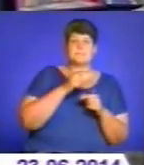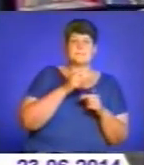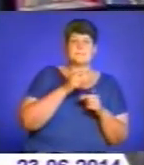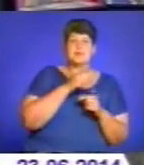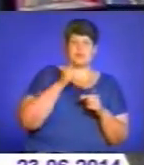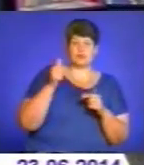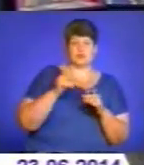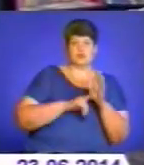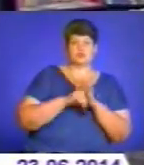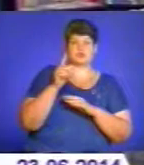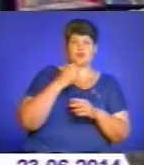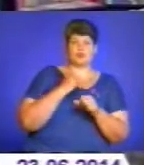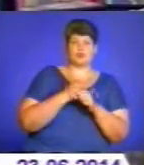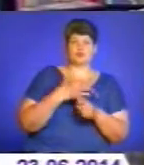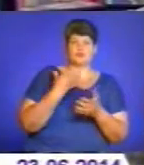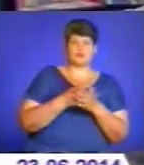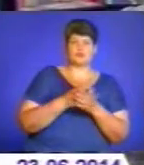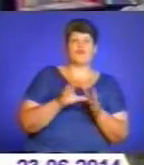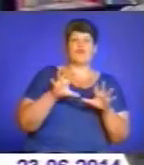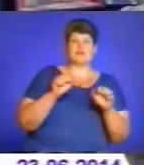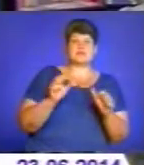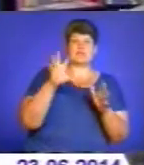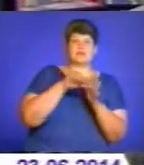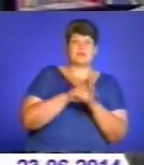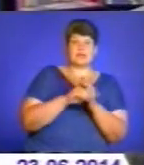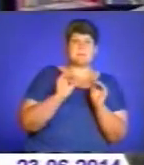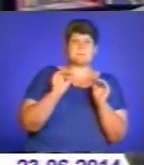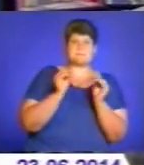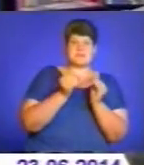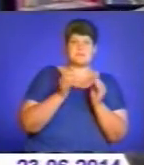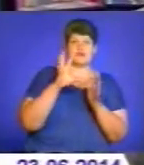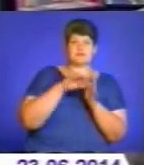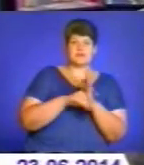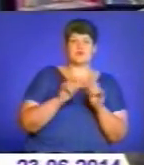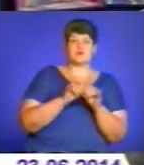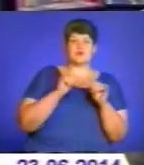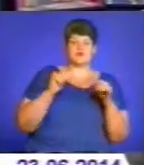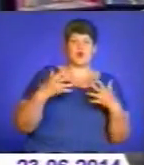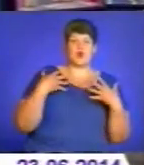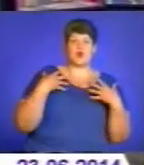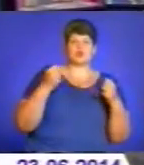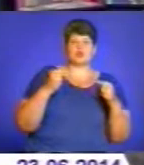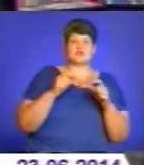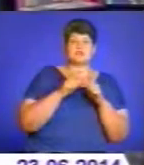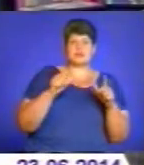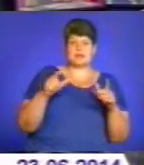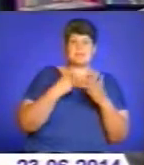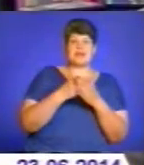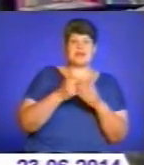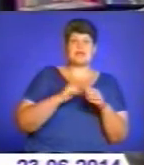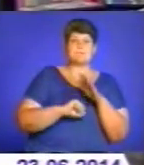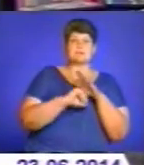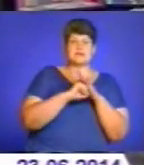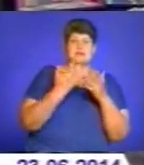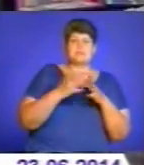обов'язково розпочне свою роботу. Власники вкладають мінімальні вкладення в розвиток дитячих здоров'ячих закладів, відповідно, матеріальна база, яка вже